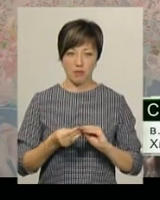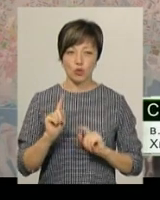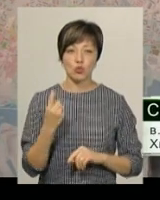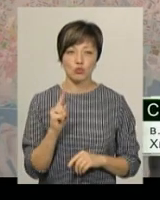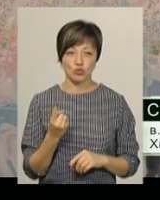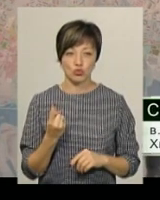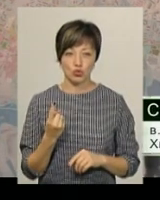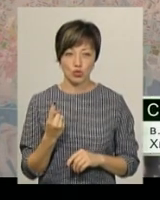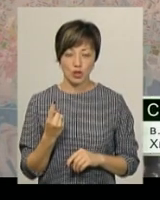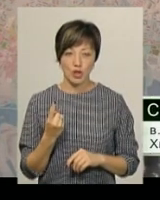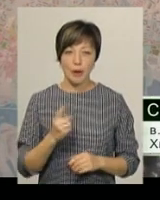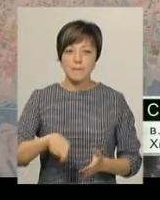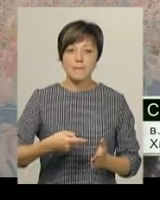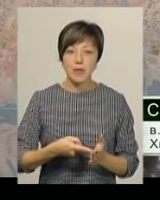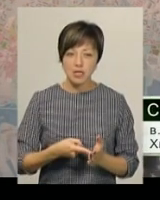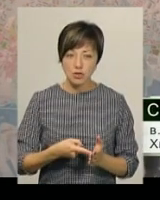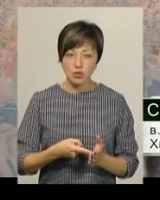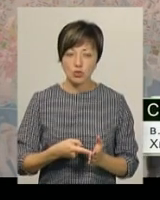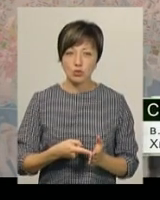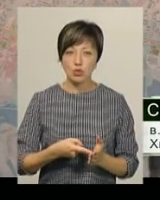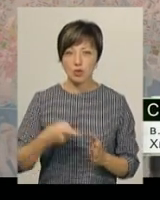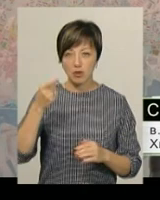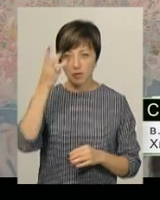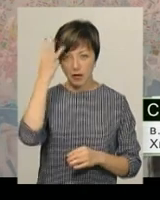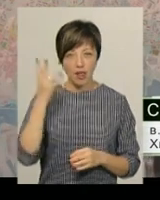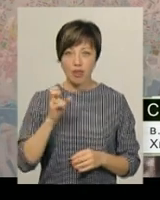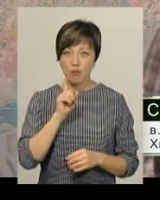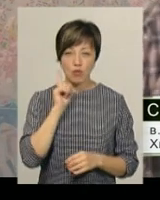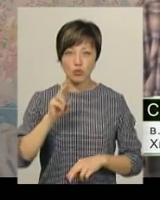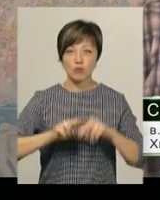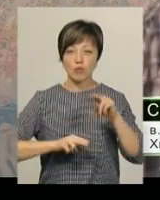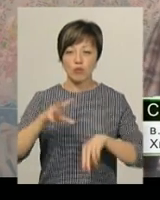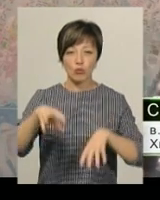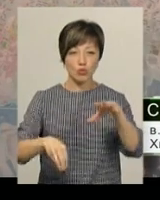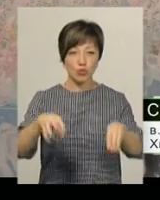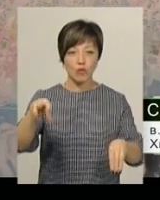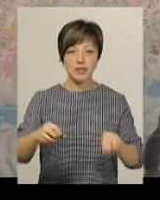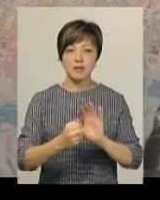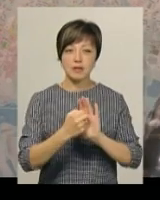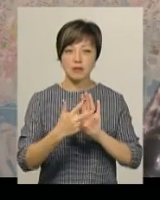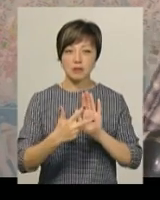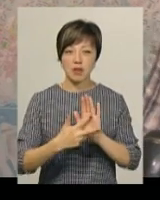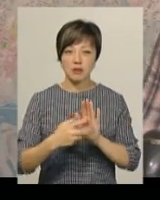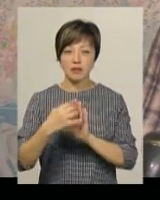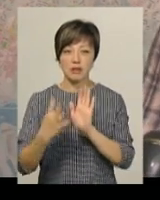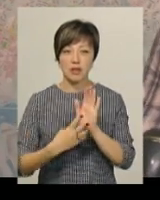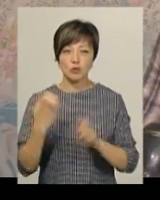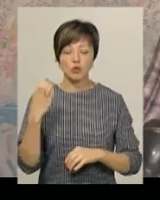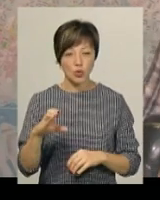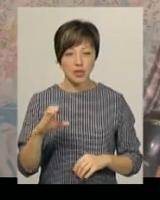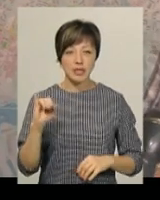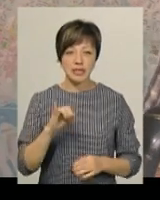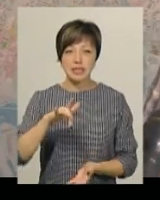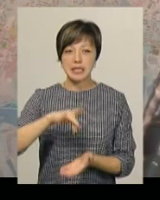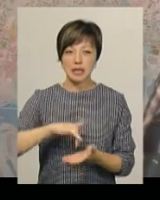місто на сьогоднішній день не молоде, воно забудовувалося в 18-19 столітті, і